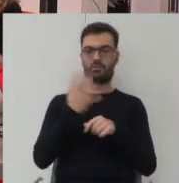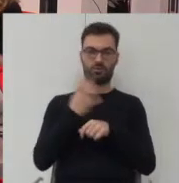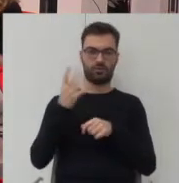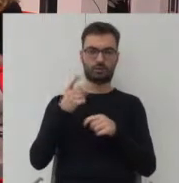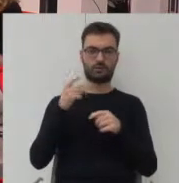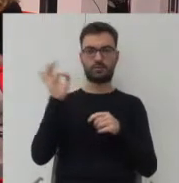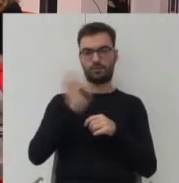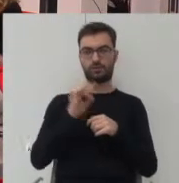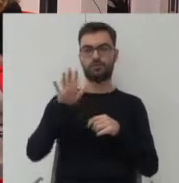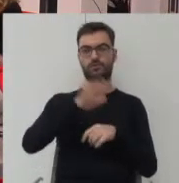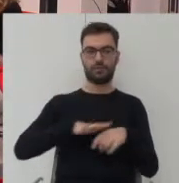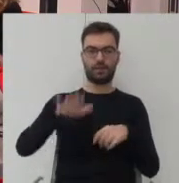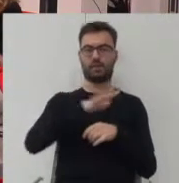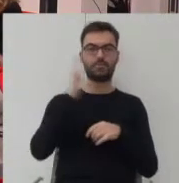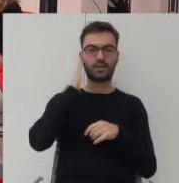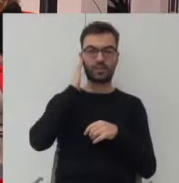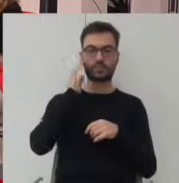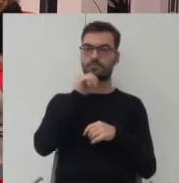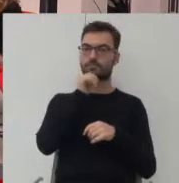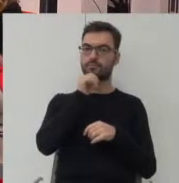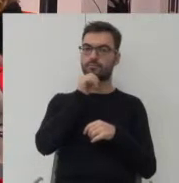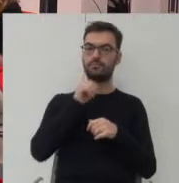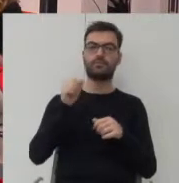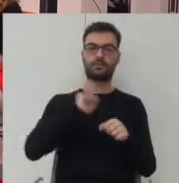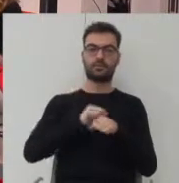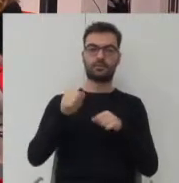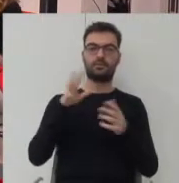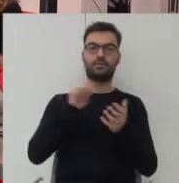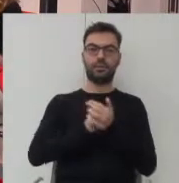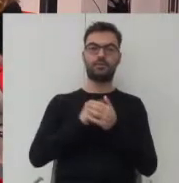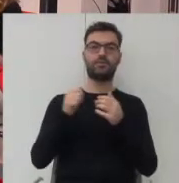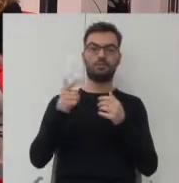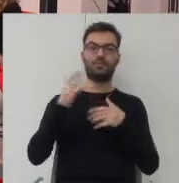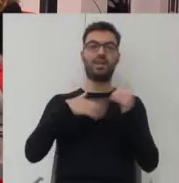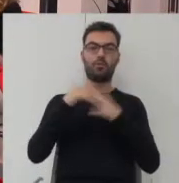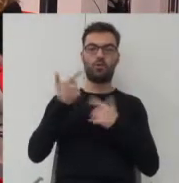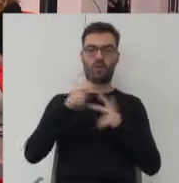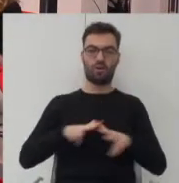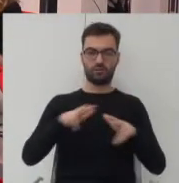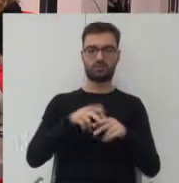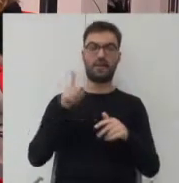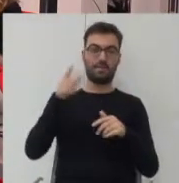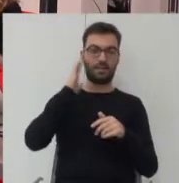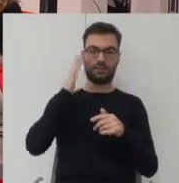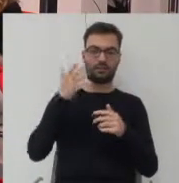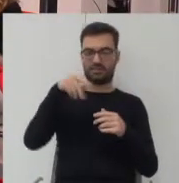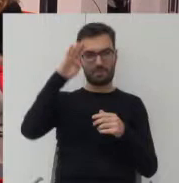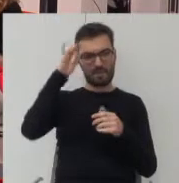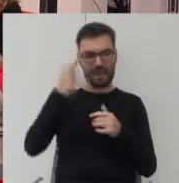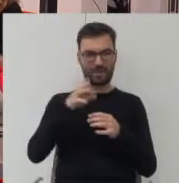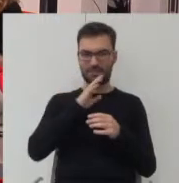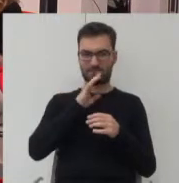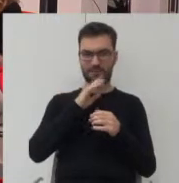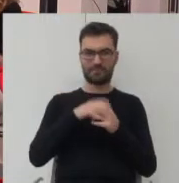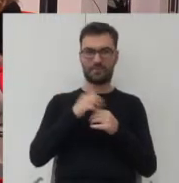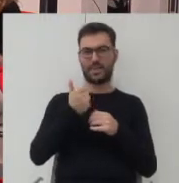terenów mieszkaniowych jest zajętych przez zabudowę jednorodzinną, a tam mieszka, nie pamiętam ile, ale wydaje się